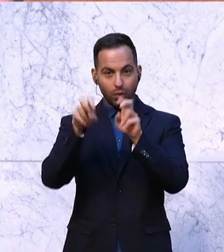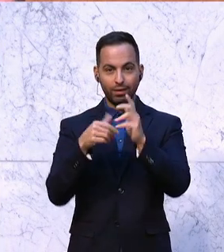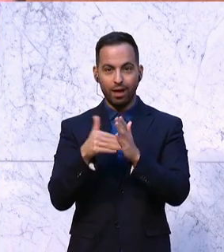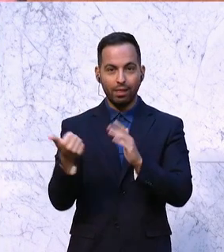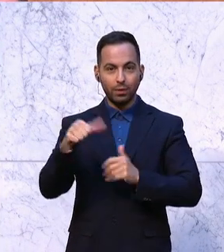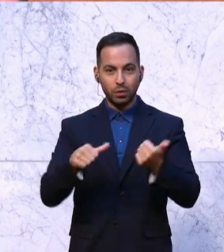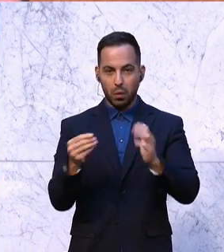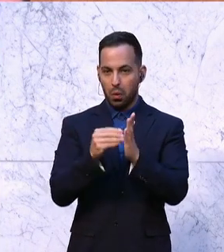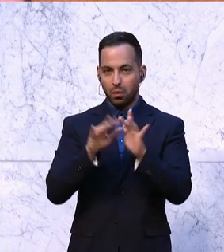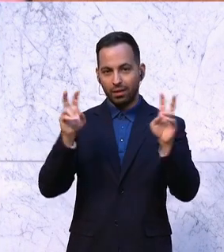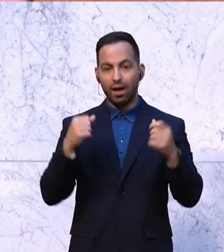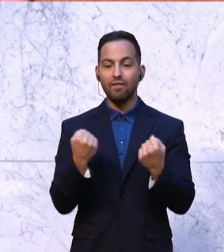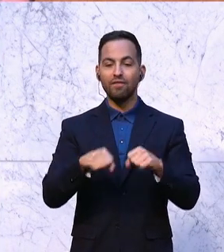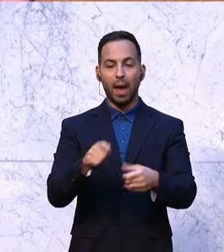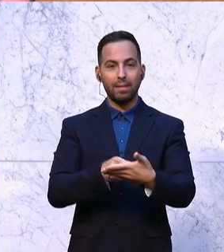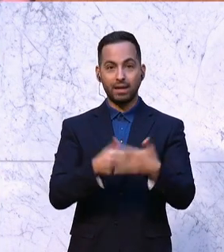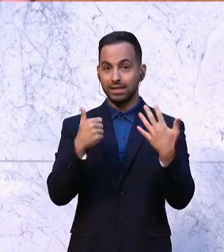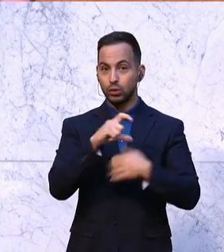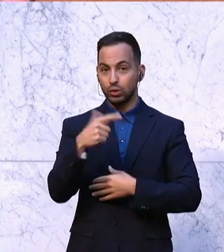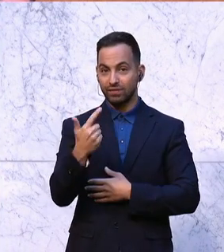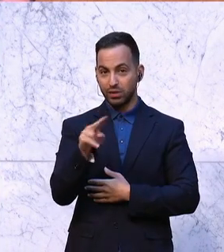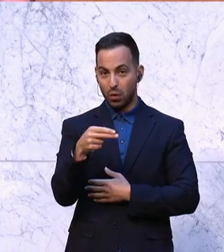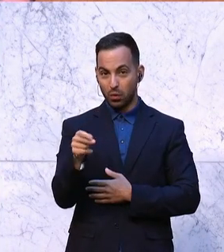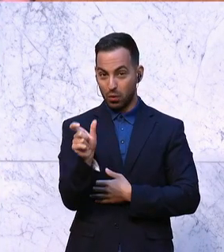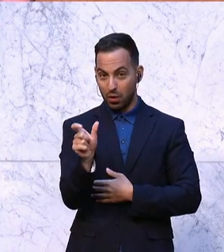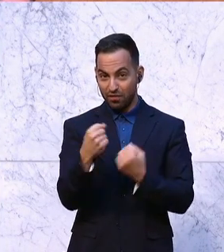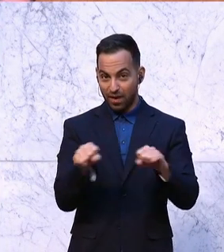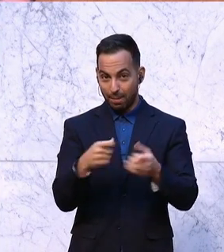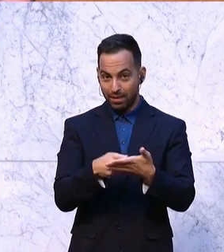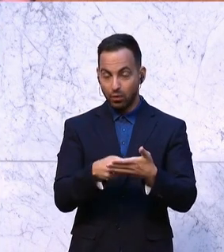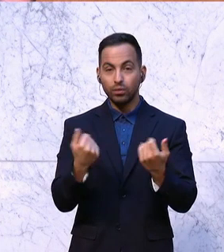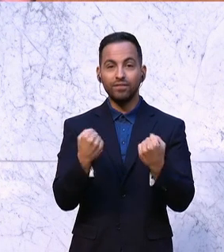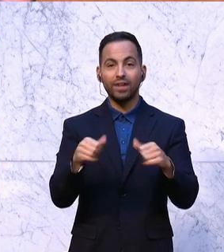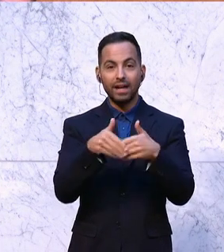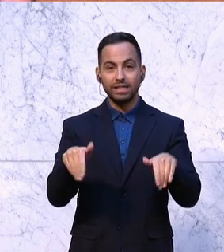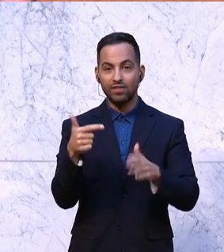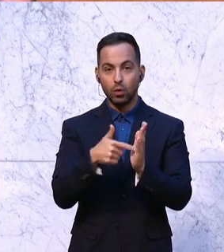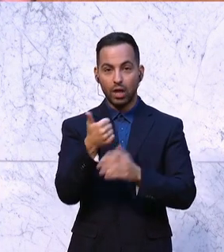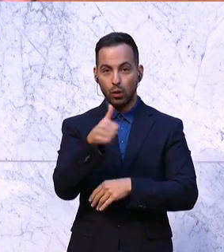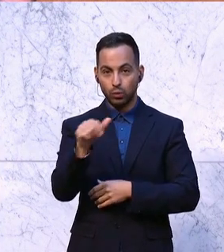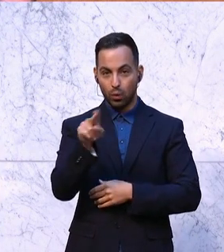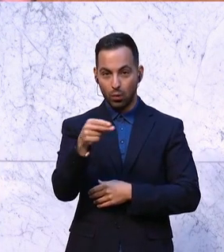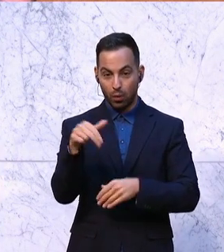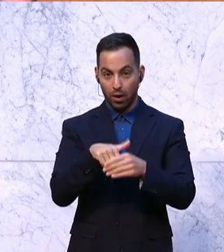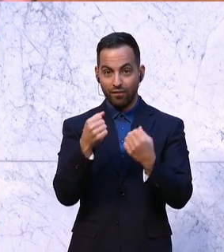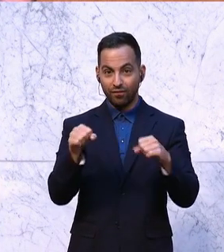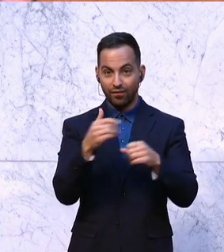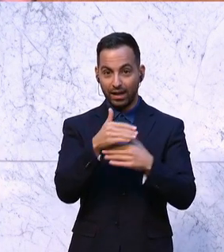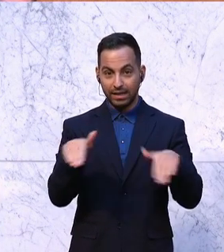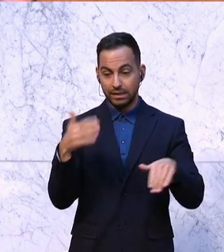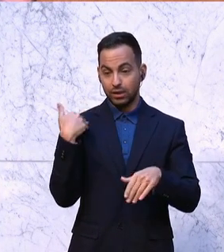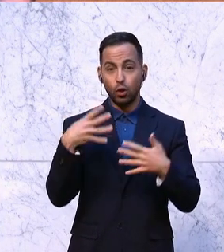diesbezügliche Freibetrag von 620 Euro und die Freigrenze von 2.100 Euro sind seit